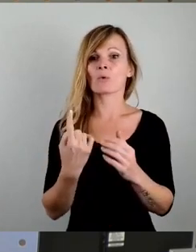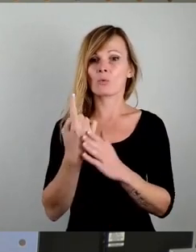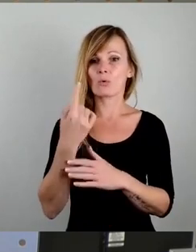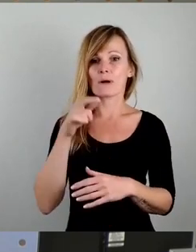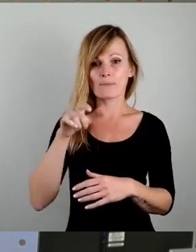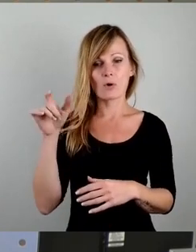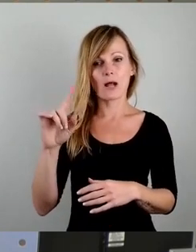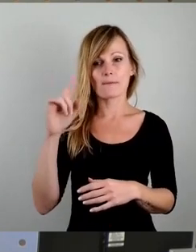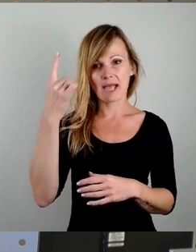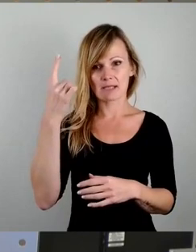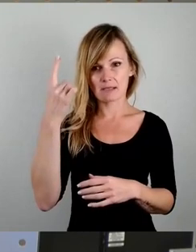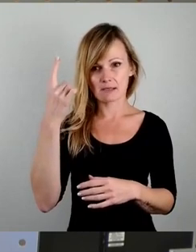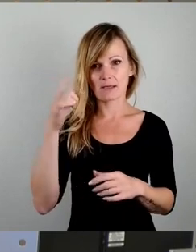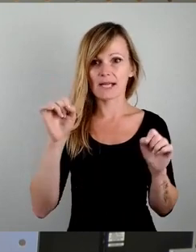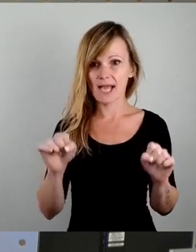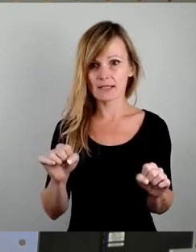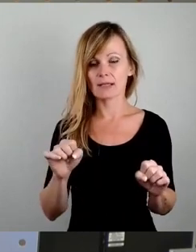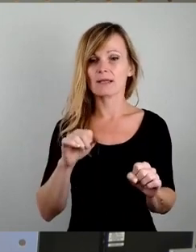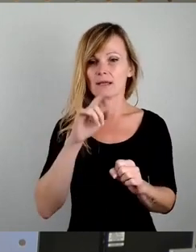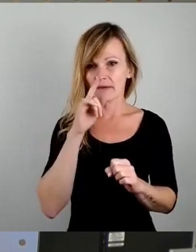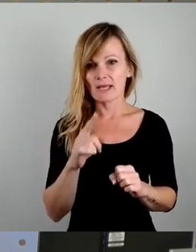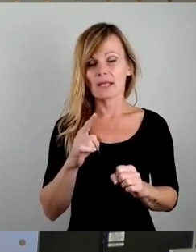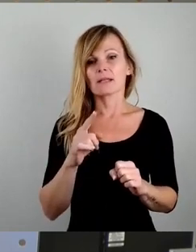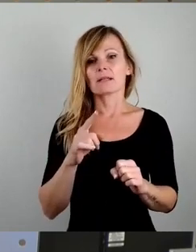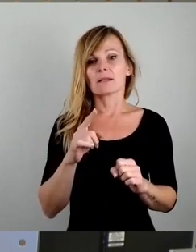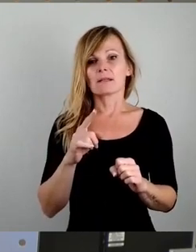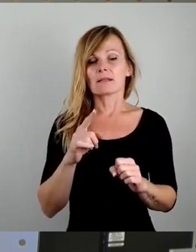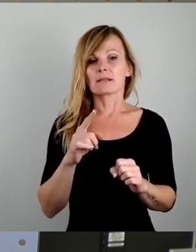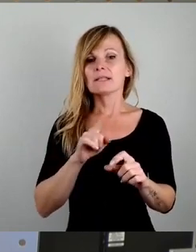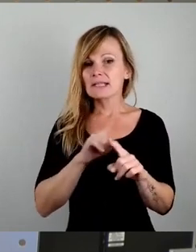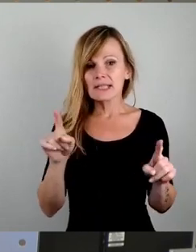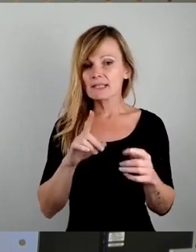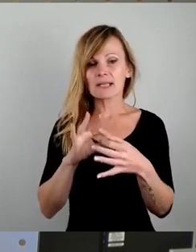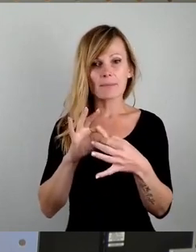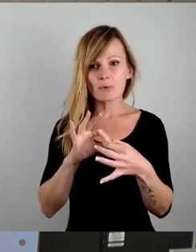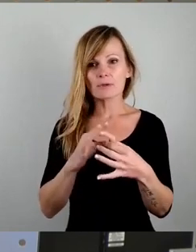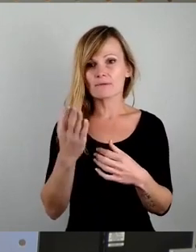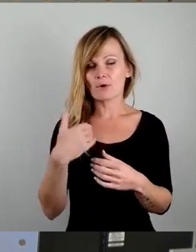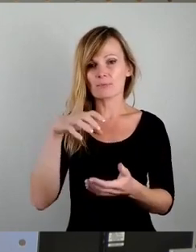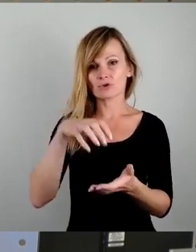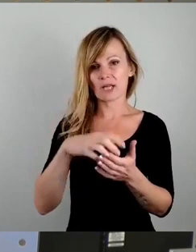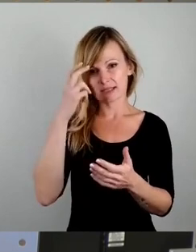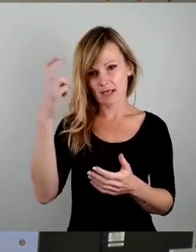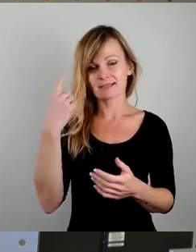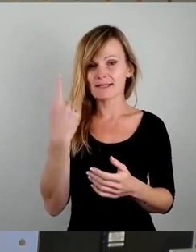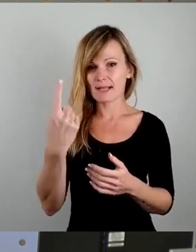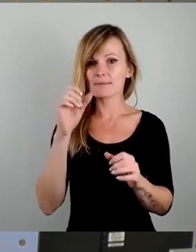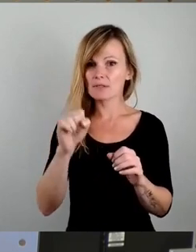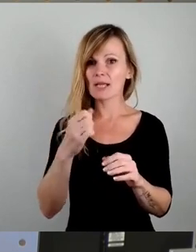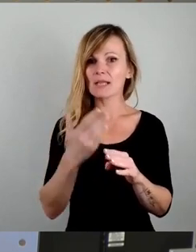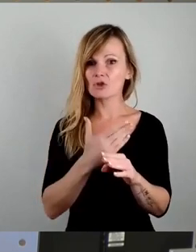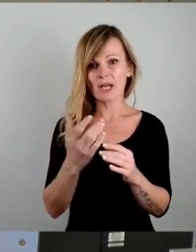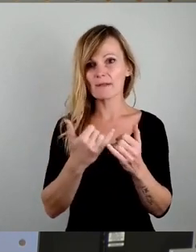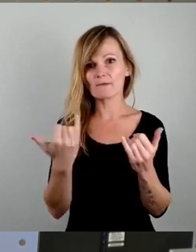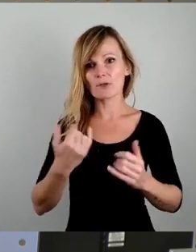kann, wenn er nicht gebunden ist vom Stadtrat, entscheiden, wie er gerade lustig ist. Niemand